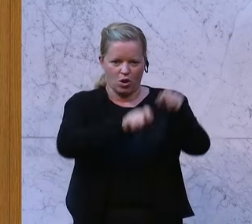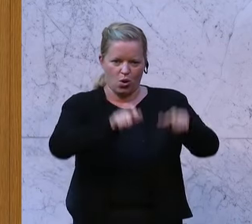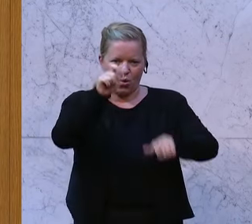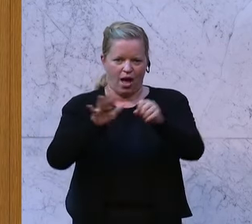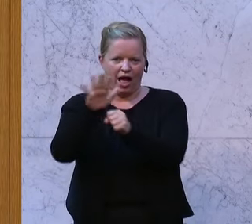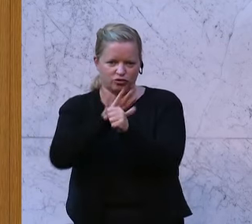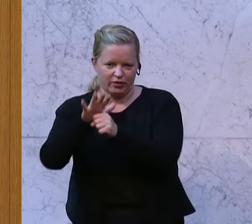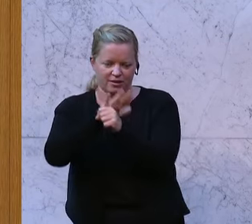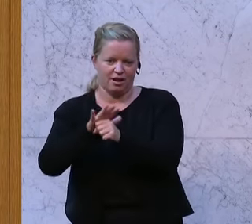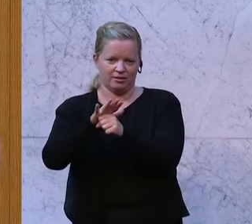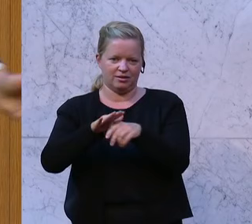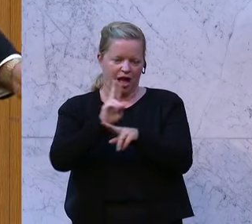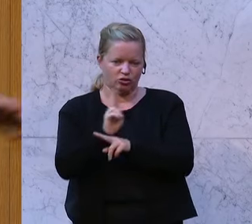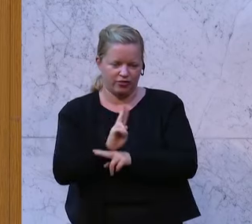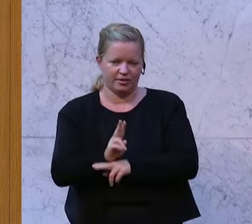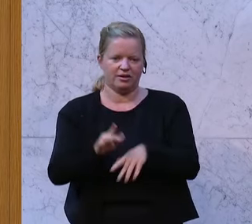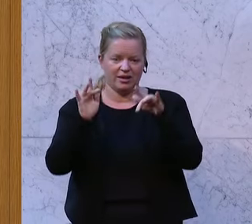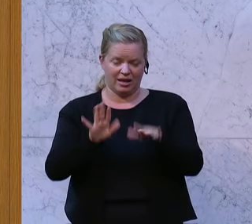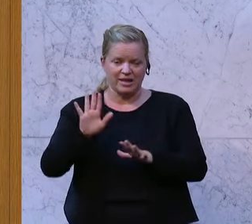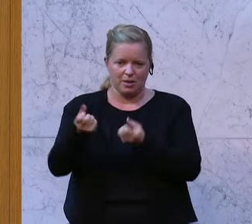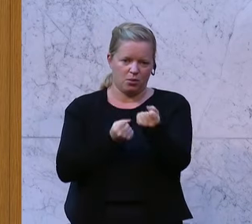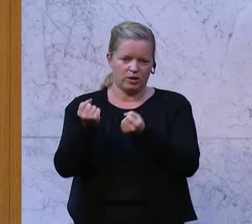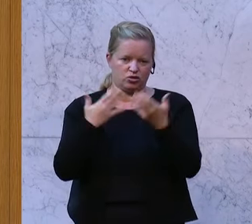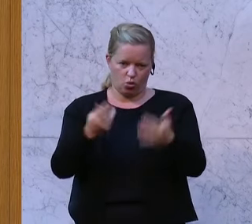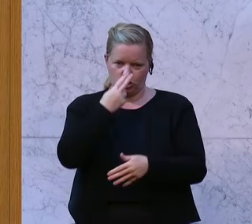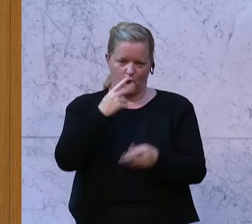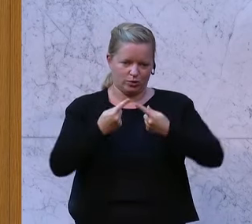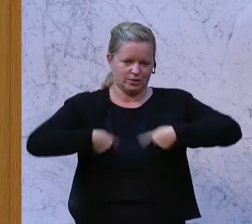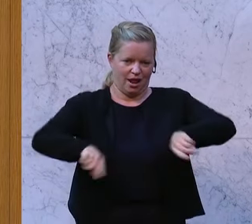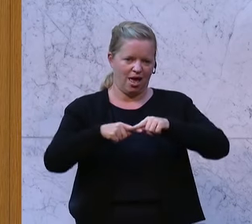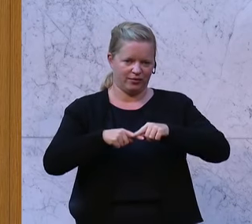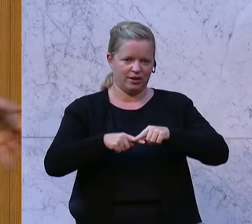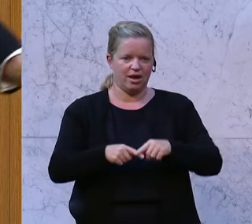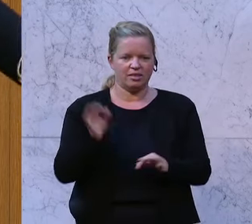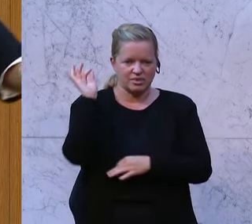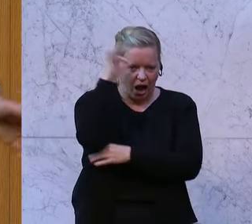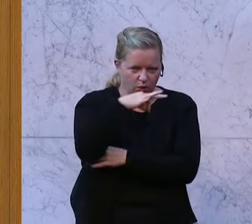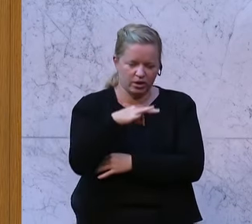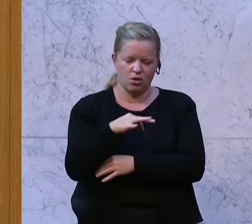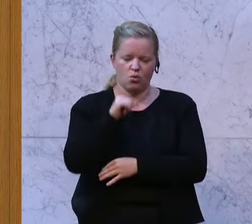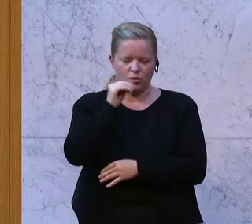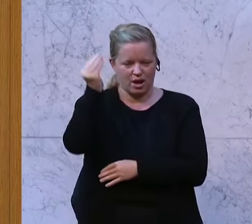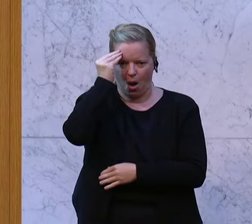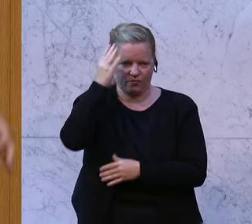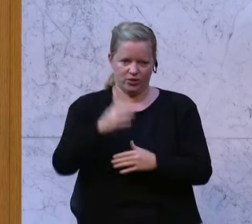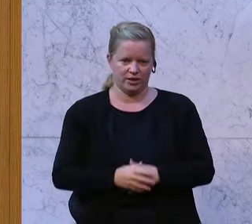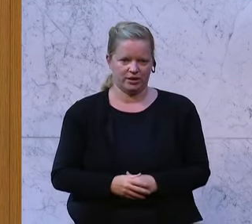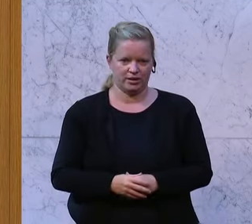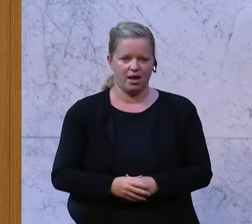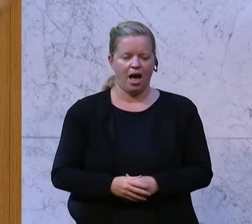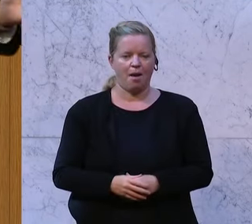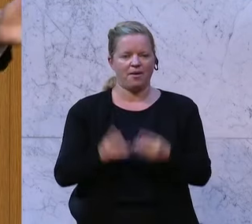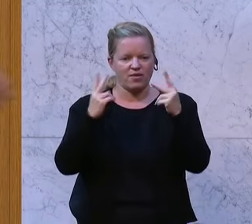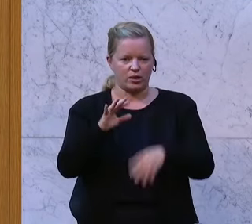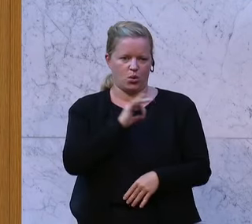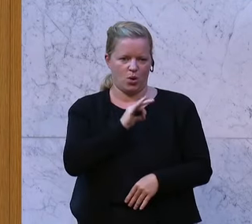schaut seine Politik generell in diesem Land aus. Traurig und unglaubwürdig. Aber werte Kollegen von der SPÖ,